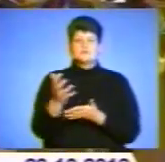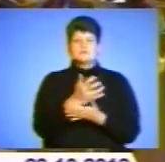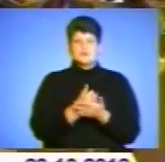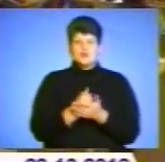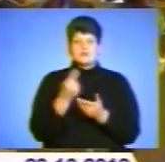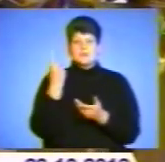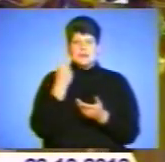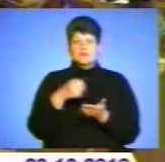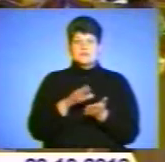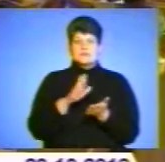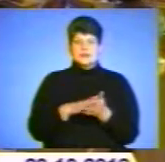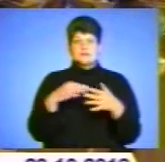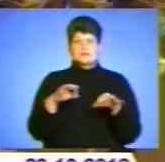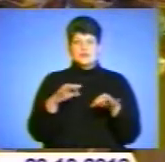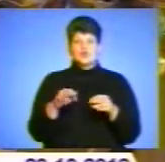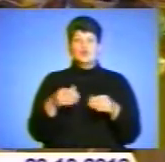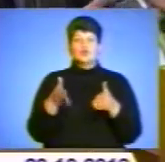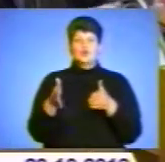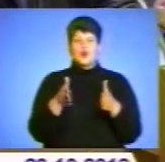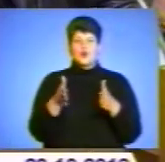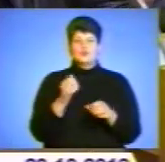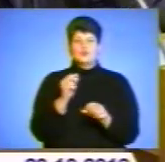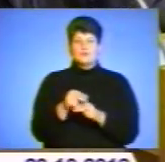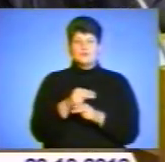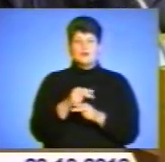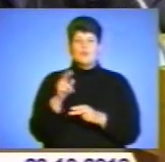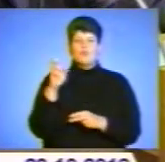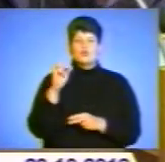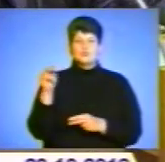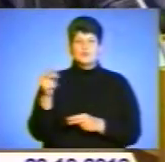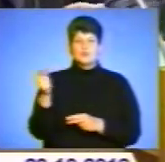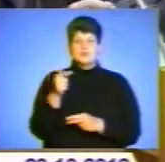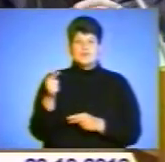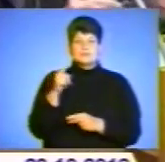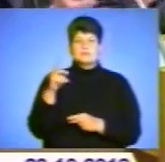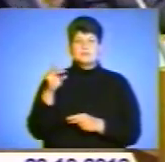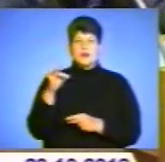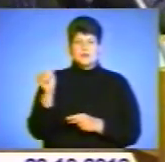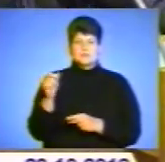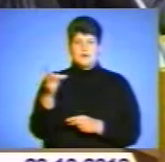транспортних засобів, дороги ремонтуватимуть у Бучицькому, Всятинському, Збераському районах.